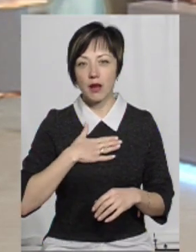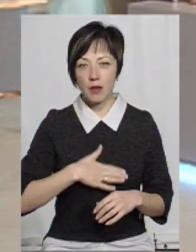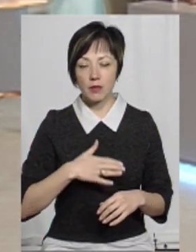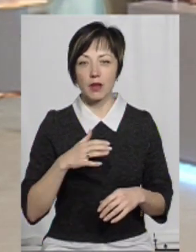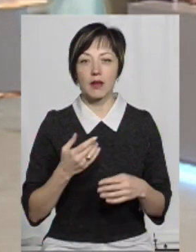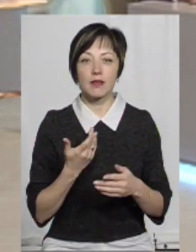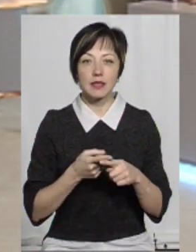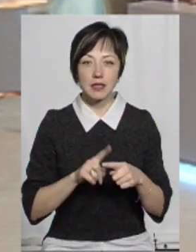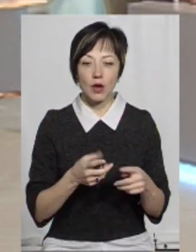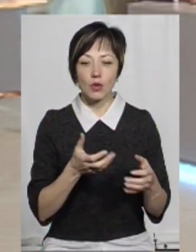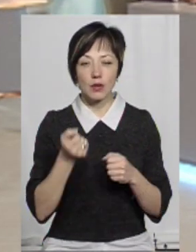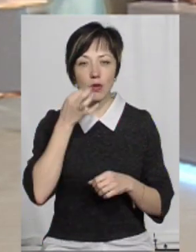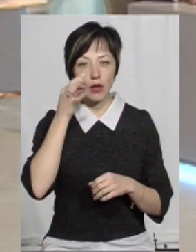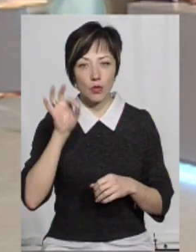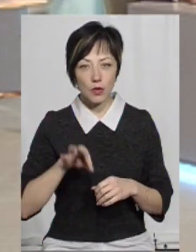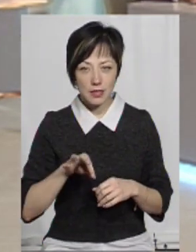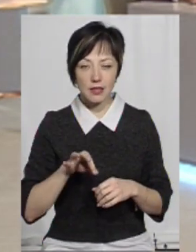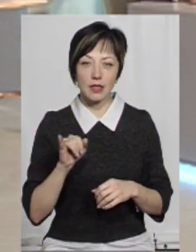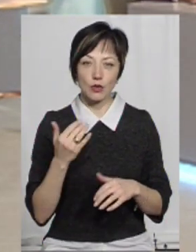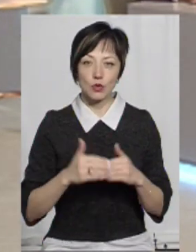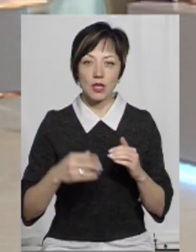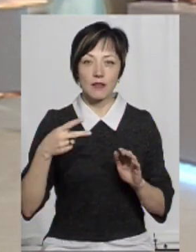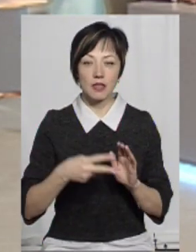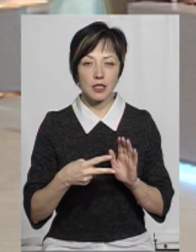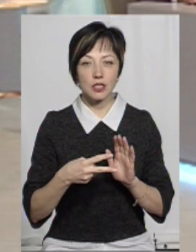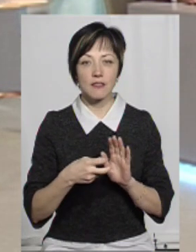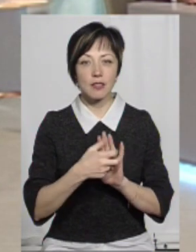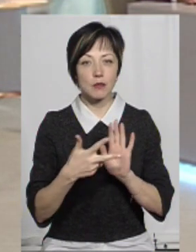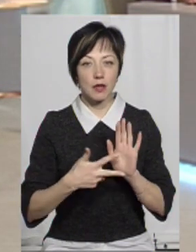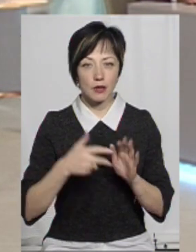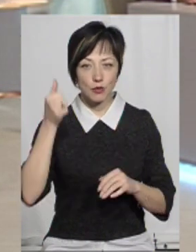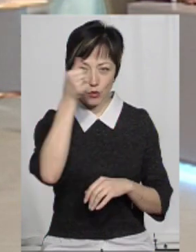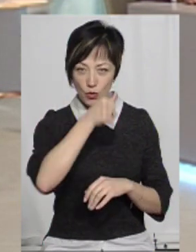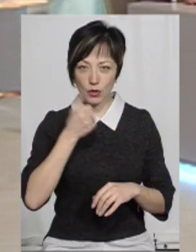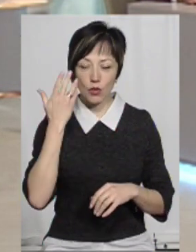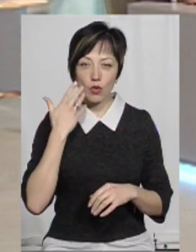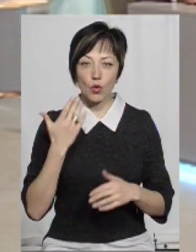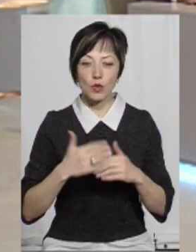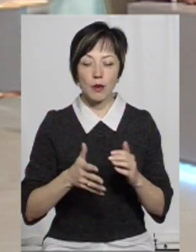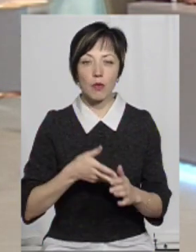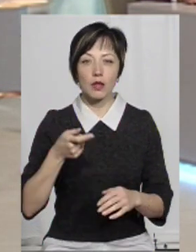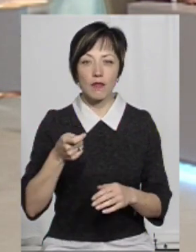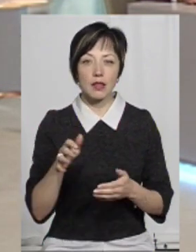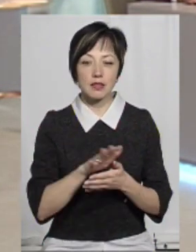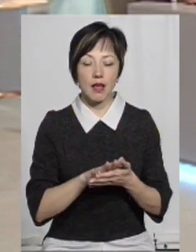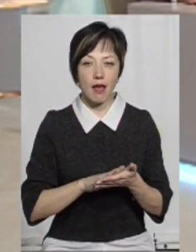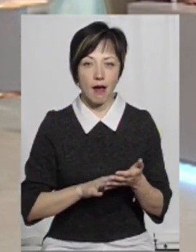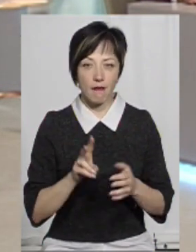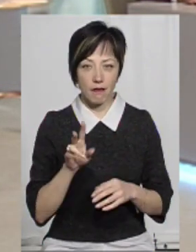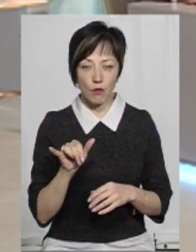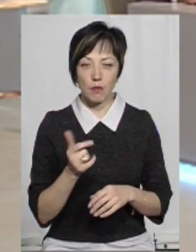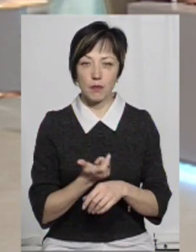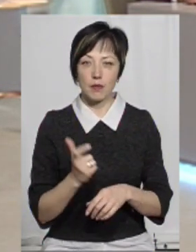приємно, але ми вже отримали якийсь досвід. І вже в 2018 році, коли вже подавали заявку, ми вже